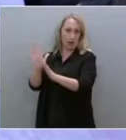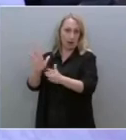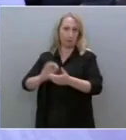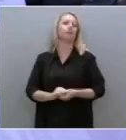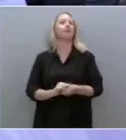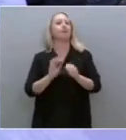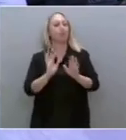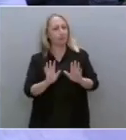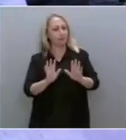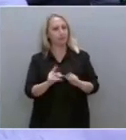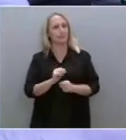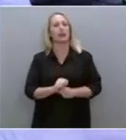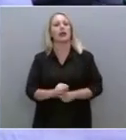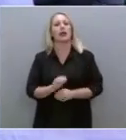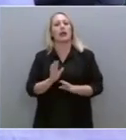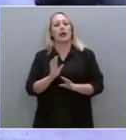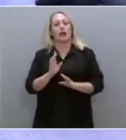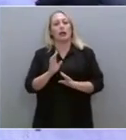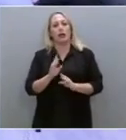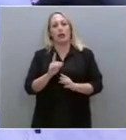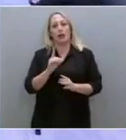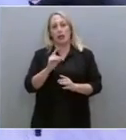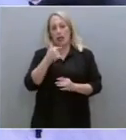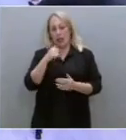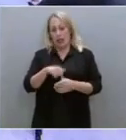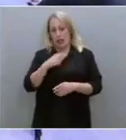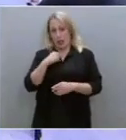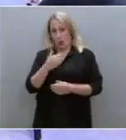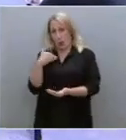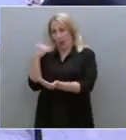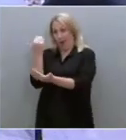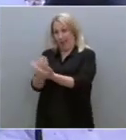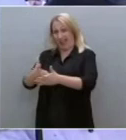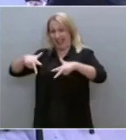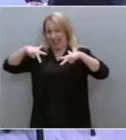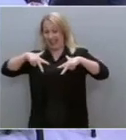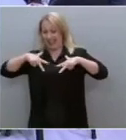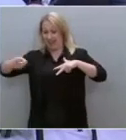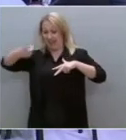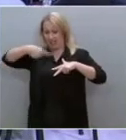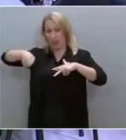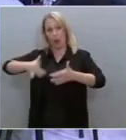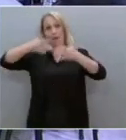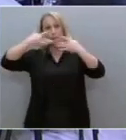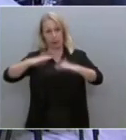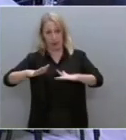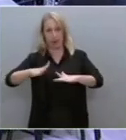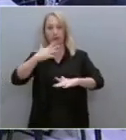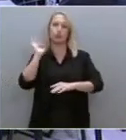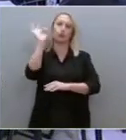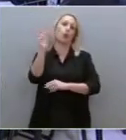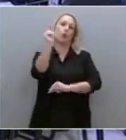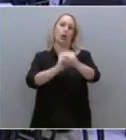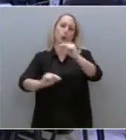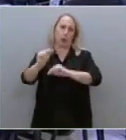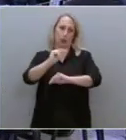Κοιτάξτε, κύριε Σαχήνη, έχω ζητήσει την παρέτηση της κυβέρνησης και τη διενέργεια εκλογών, όπως γνωρίζετε.